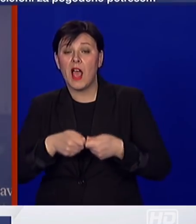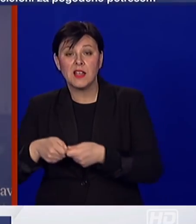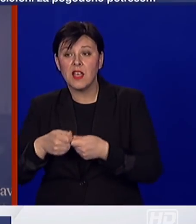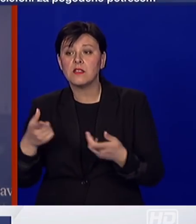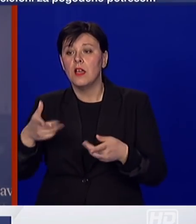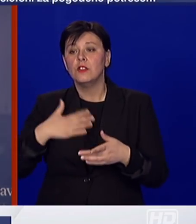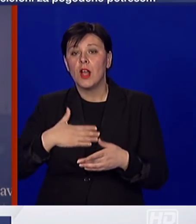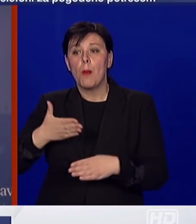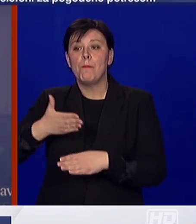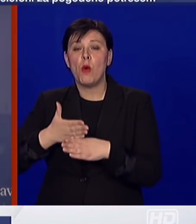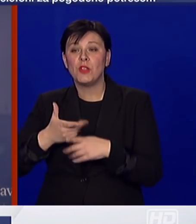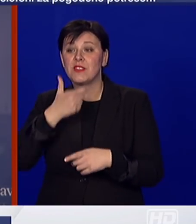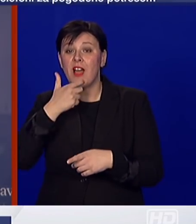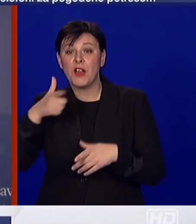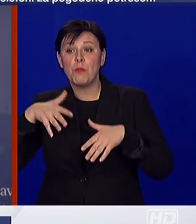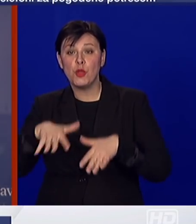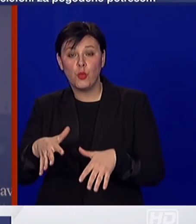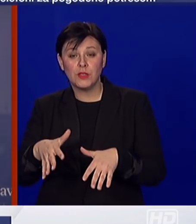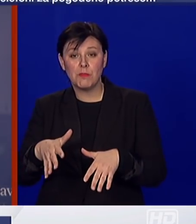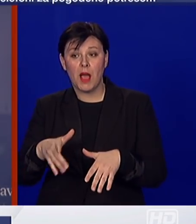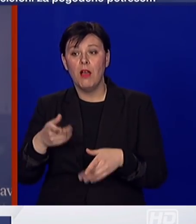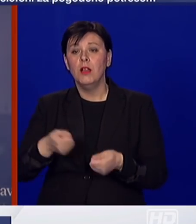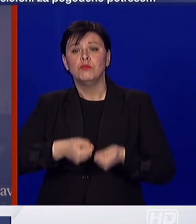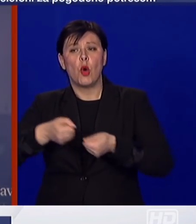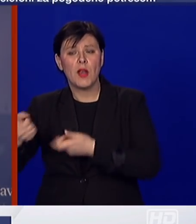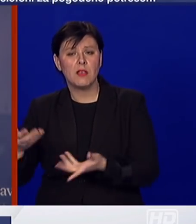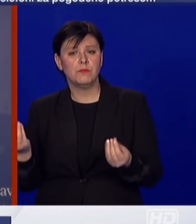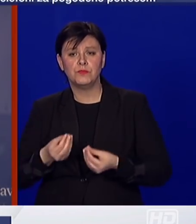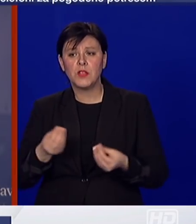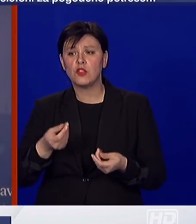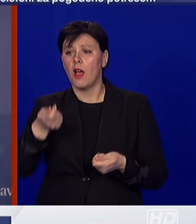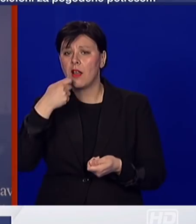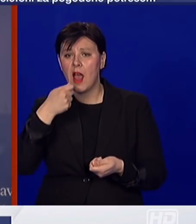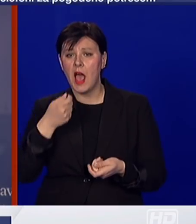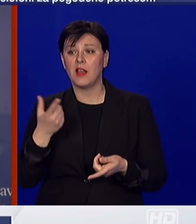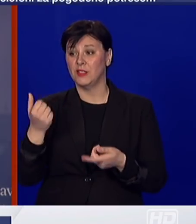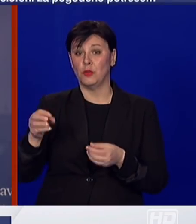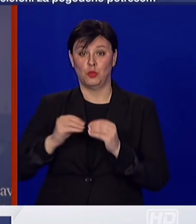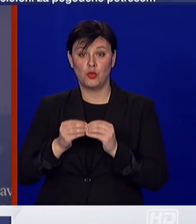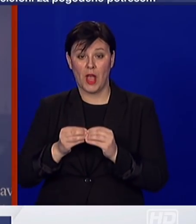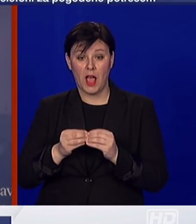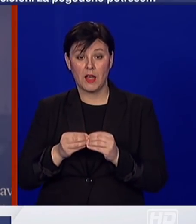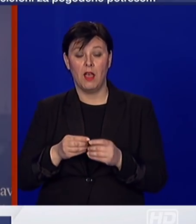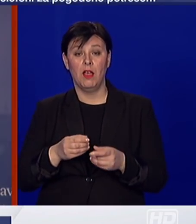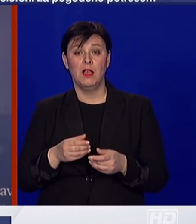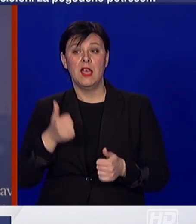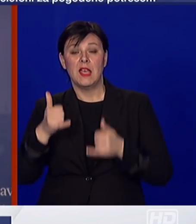pomognu starijim sugrađanima, da im donesu namirnice iz dućana, da im odu do